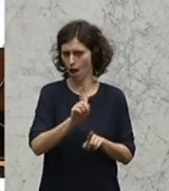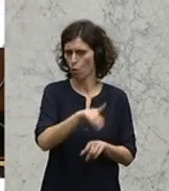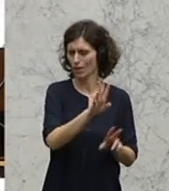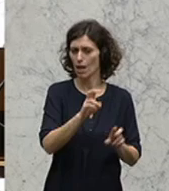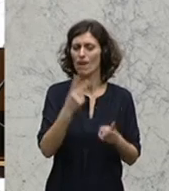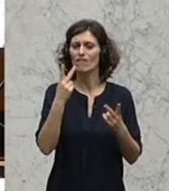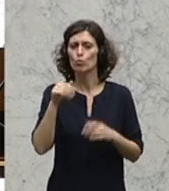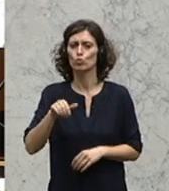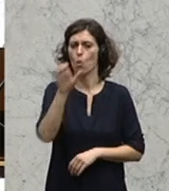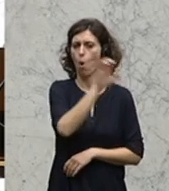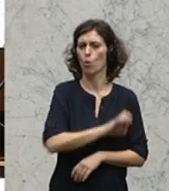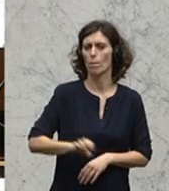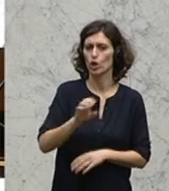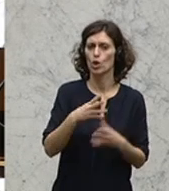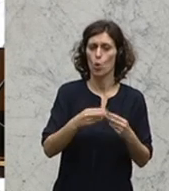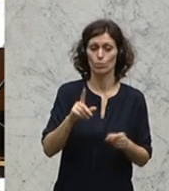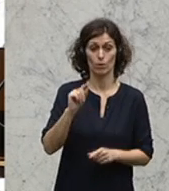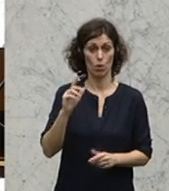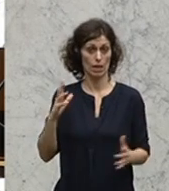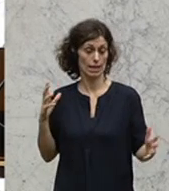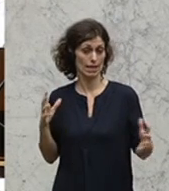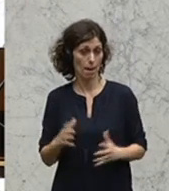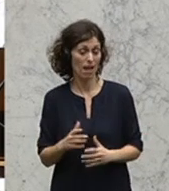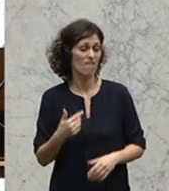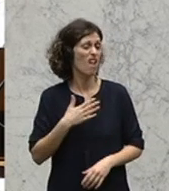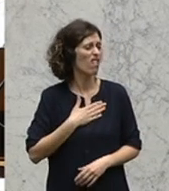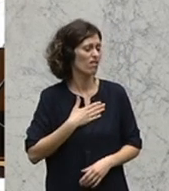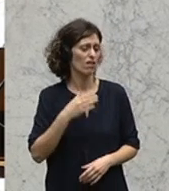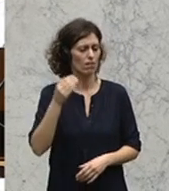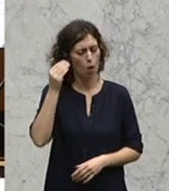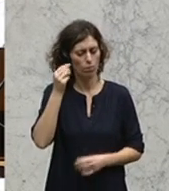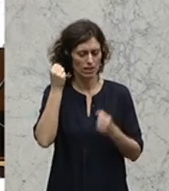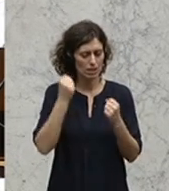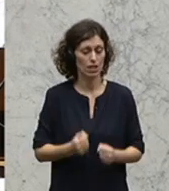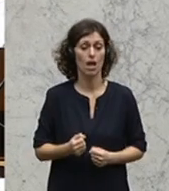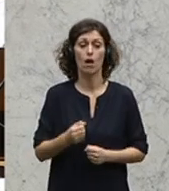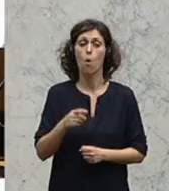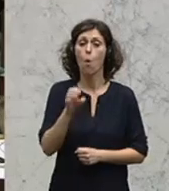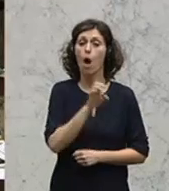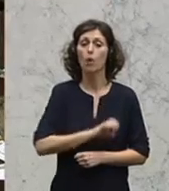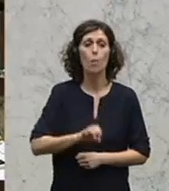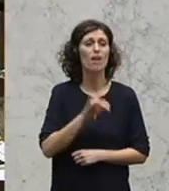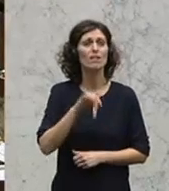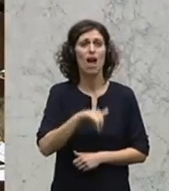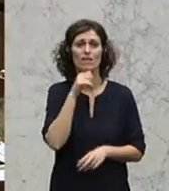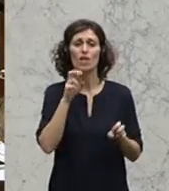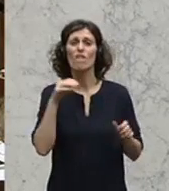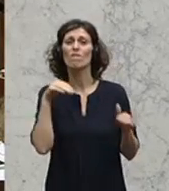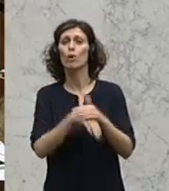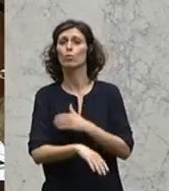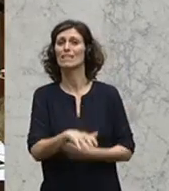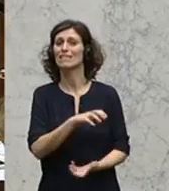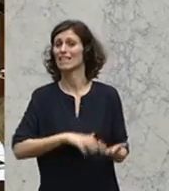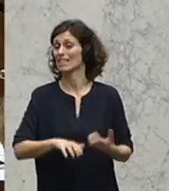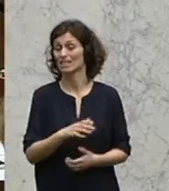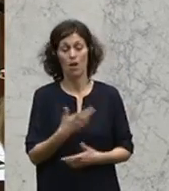europäische Lösung geben muss, eine gemeinsame. Weil ich überzeugt bin davon, Europa hat keine Flüchtlingskrise, Europa